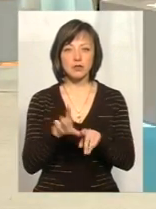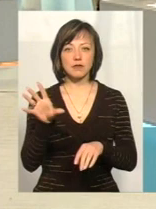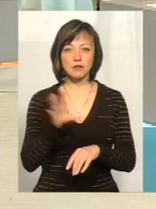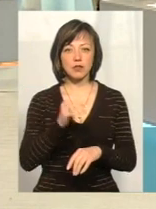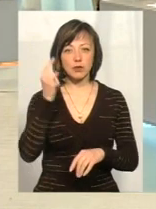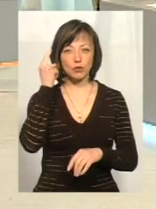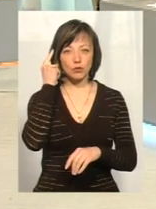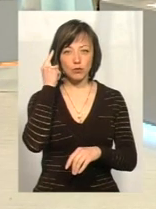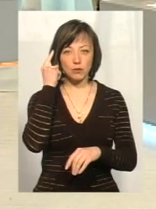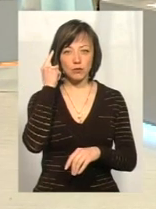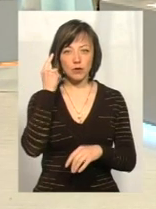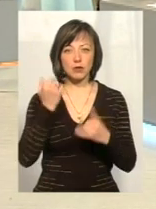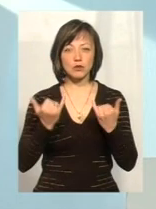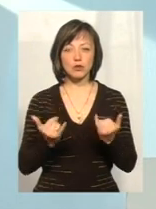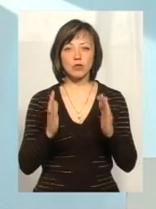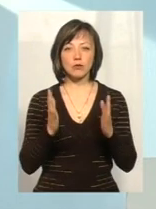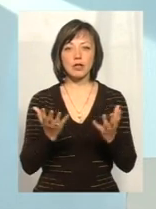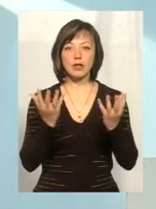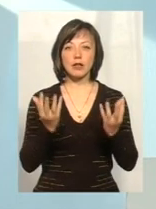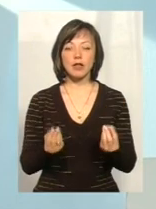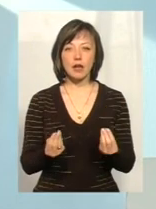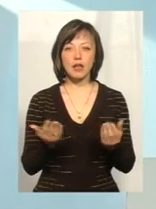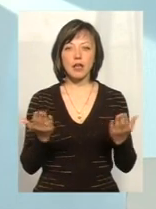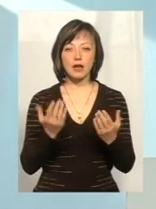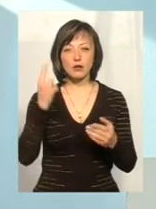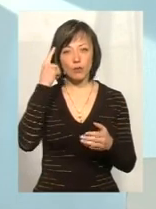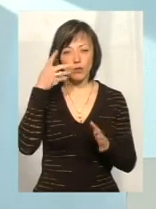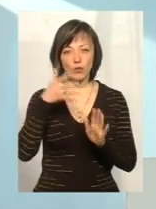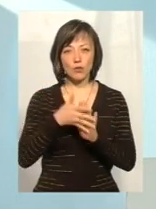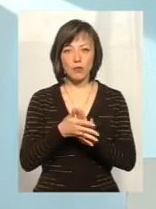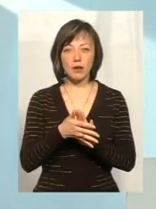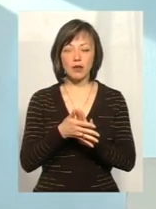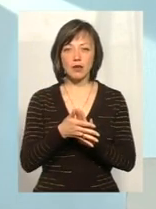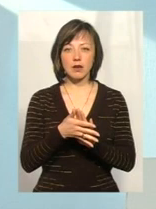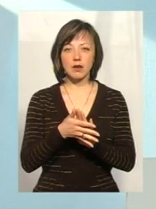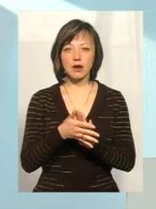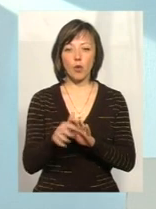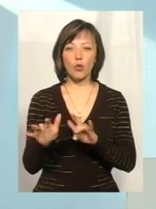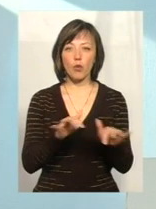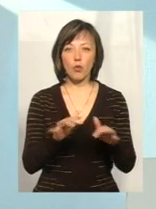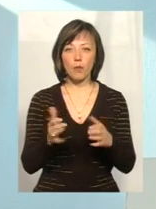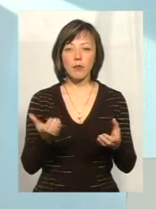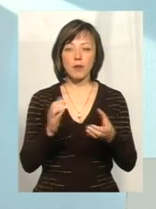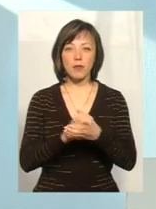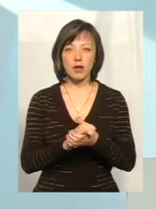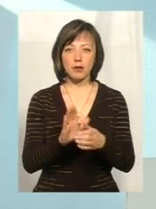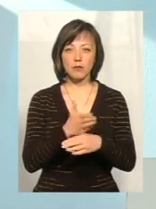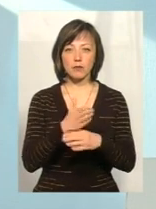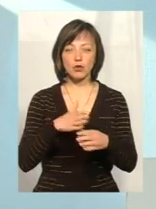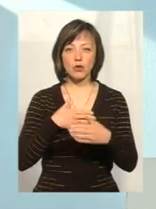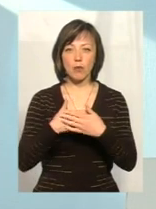думали, що сьогодні буде такий день якесь обдумання і все ж таки кроку примирення між